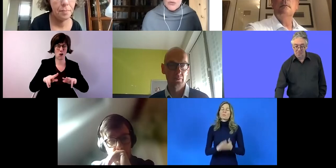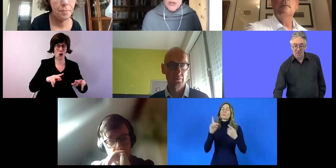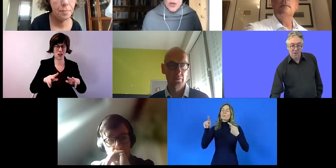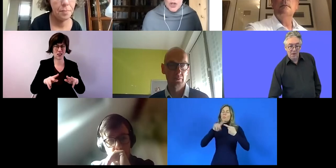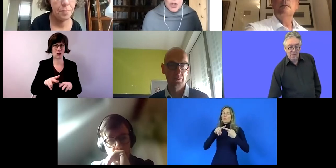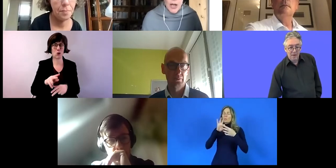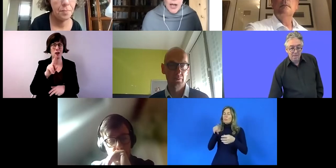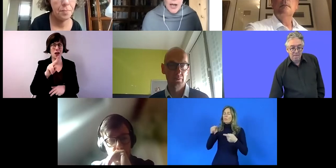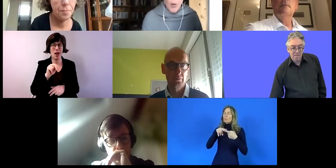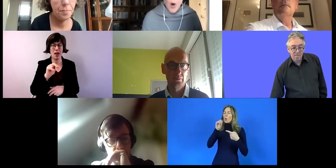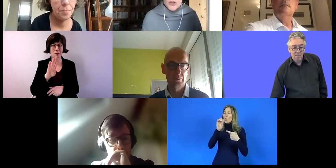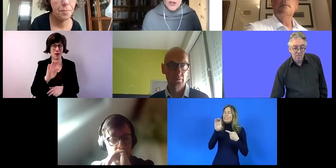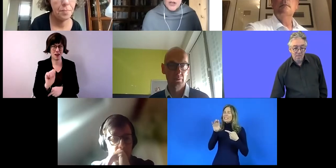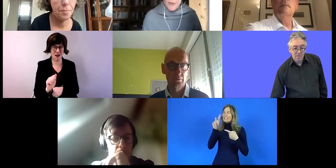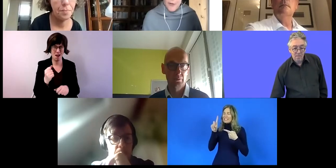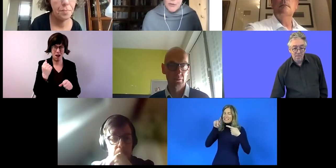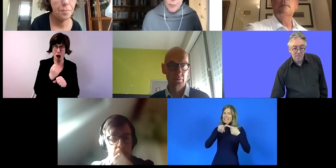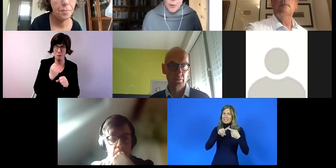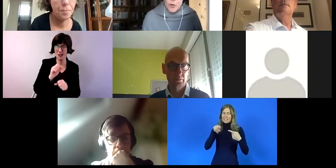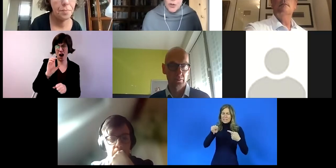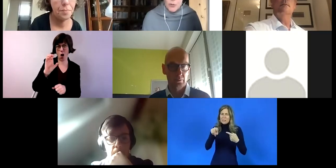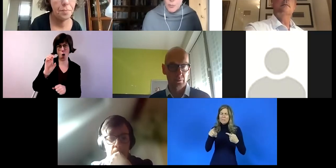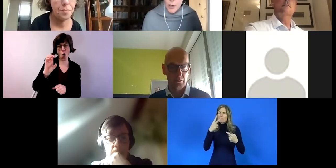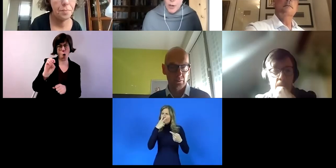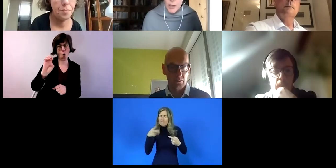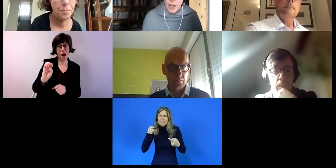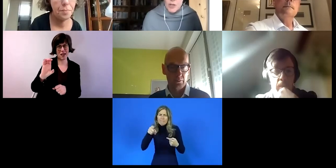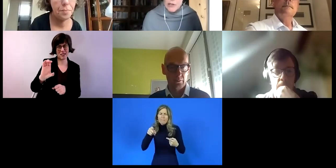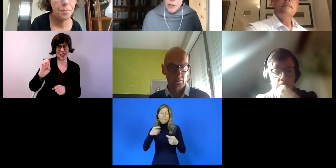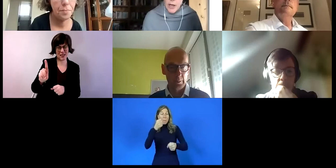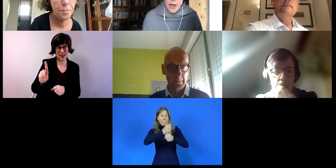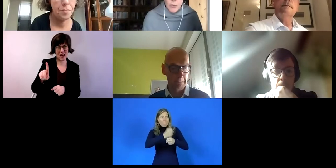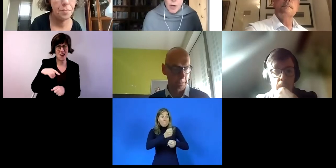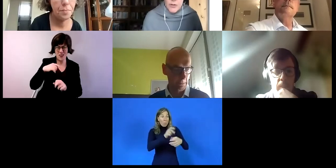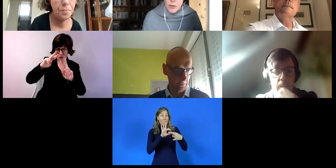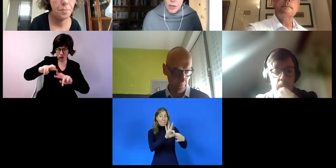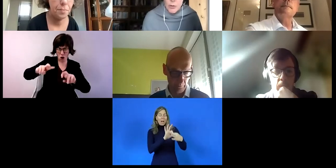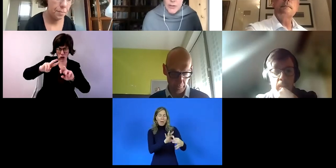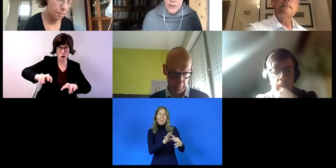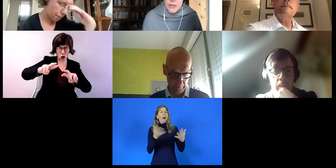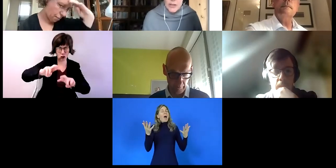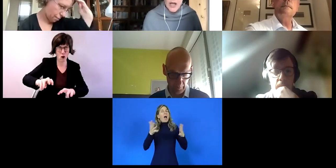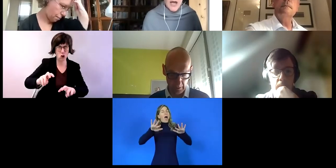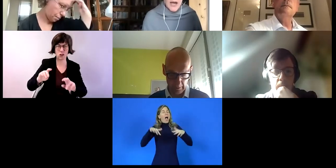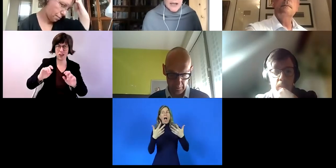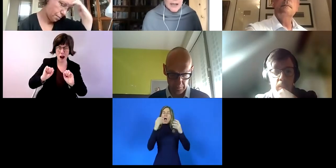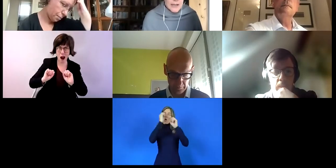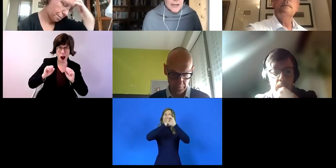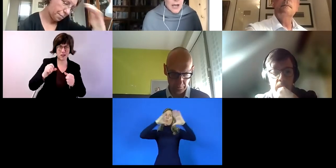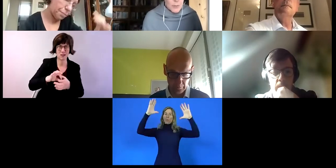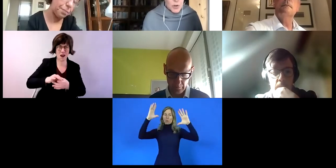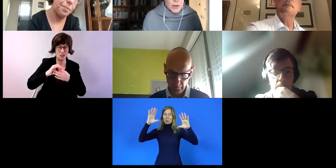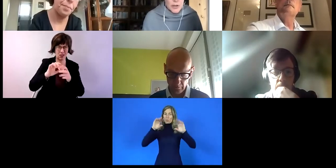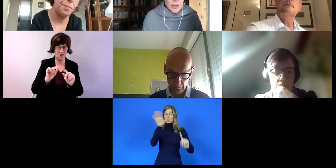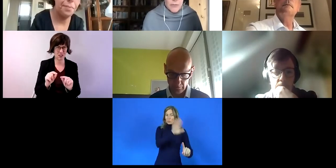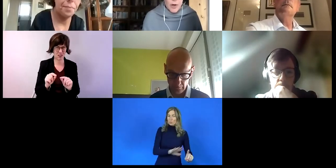arbeitet auch mit der OECD zusammen. Wir erforschen hier, welche effektiven Ansätze es für